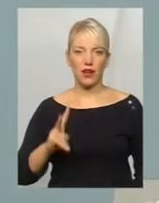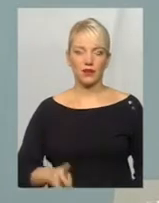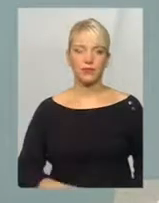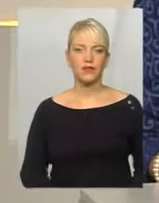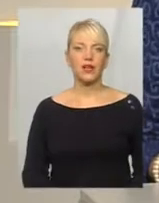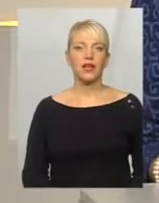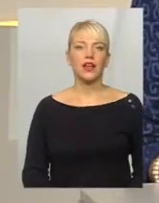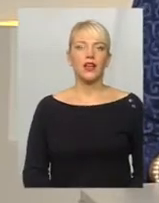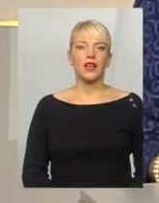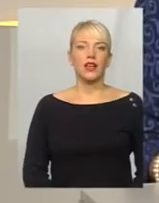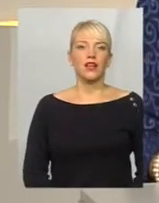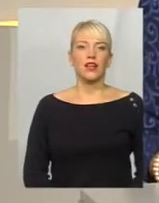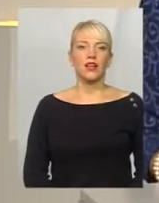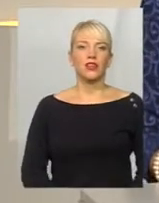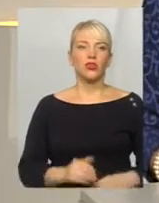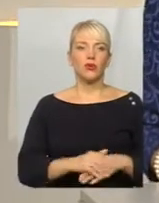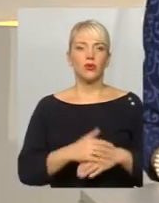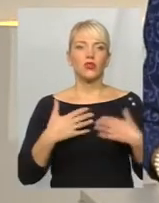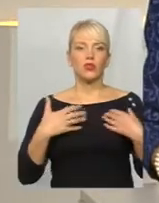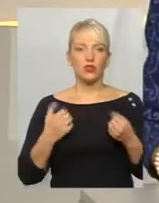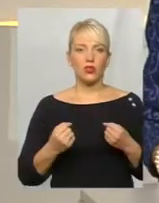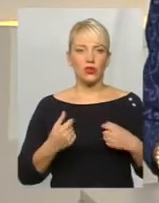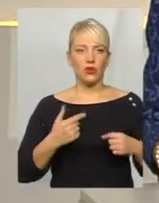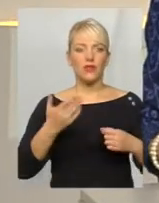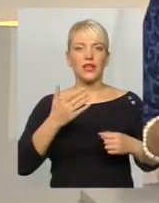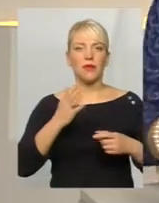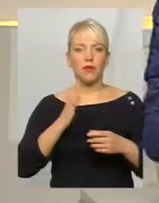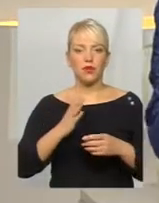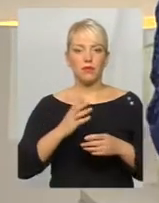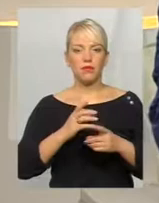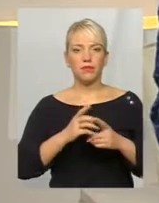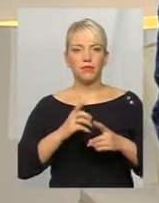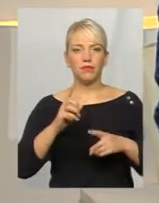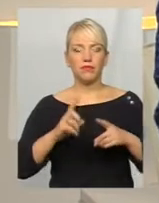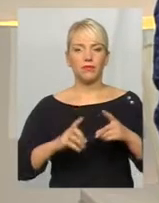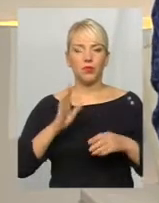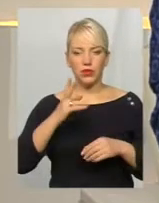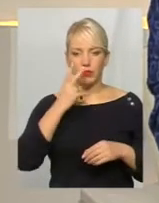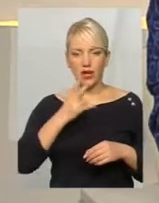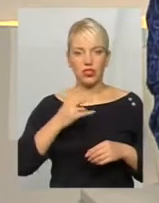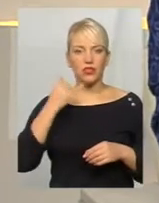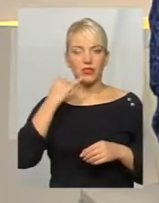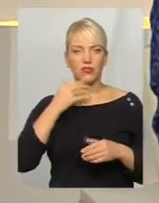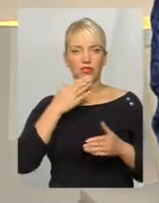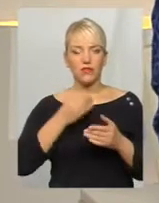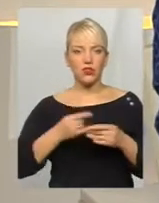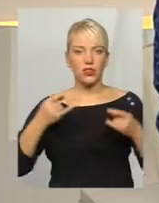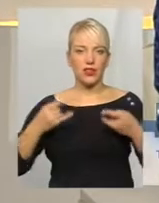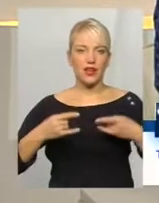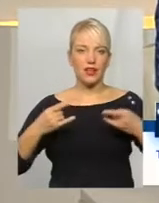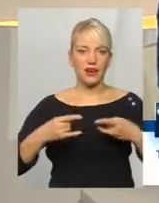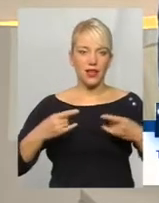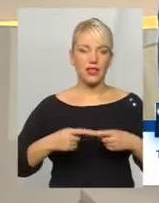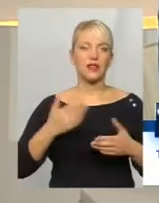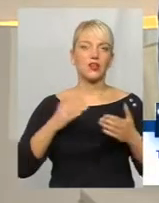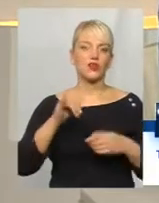Тетяно. Глядачам нагадую, працюємо для вас наживо, періодично телефони ви бачите на своїх екранах. Тож, якщо